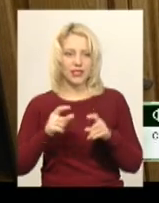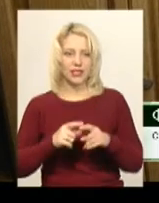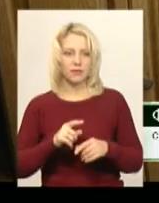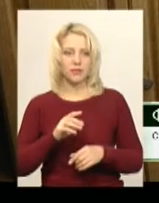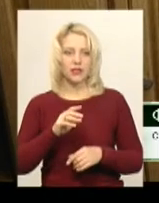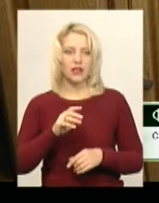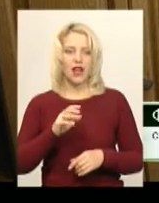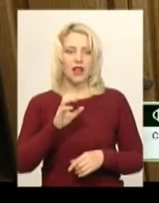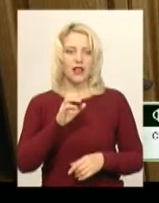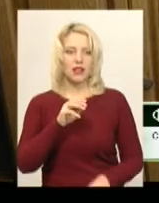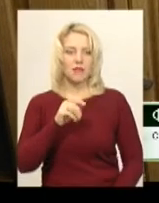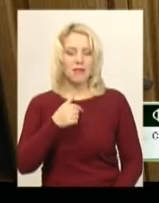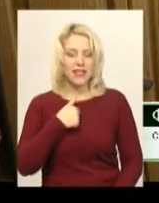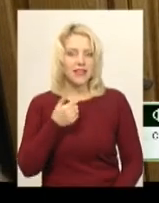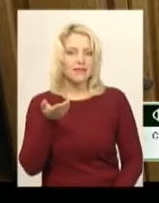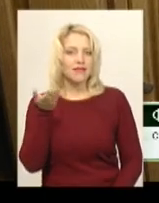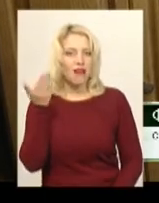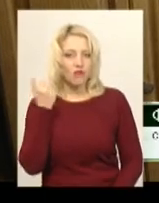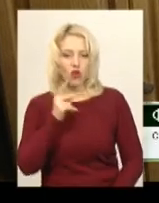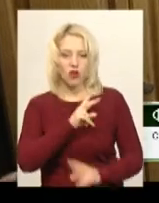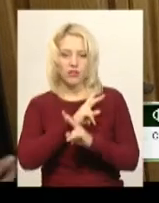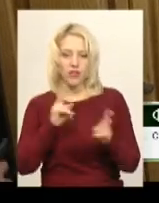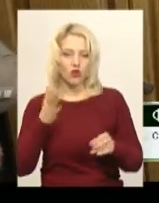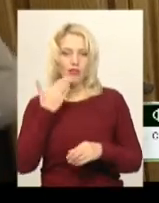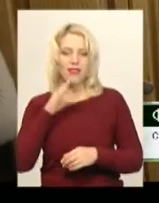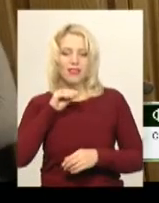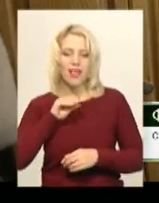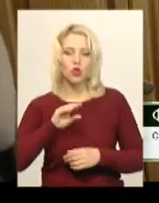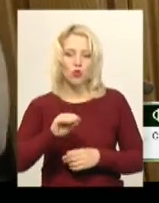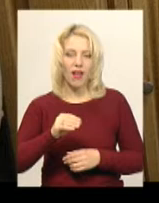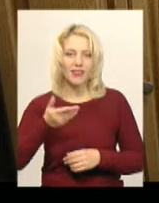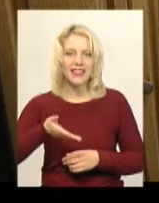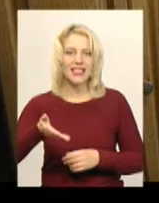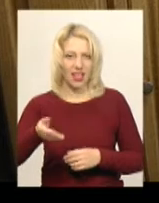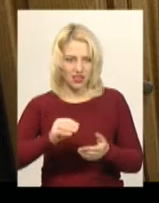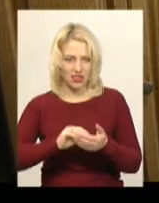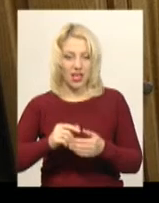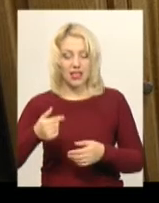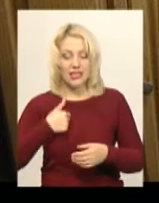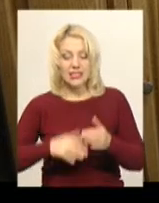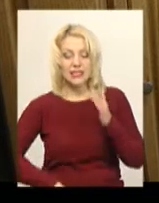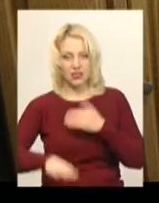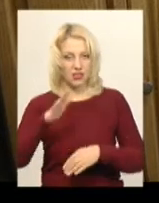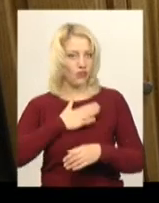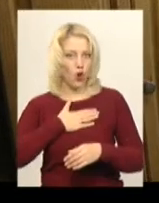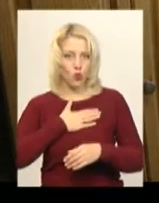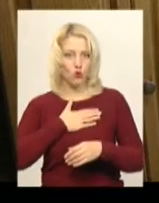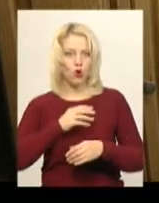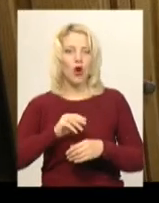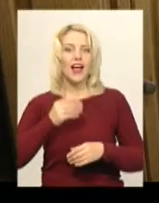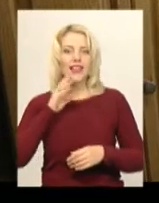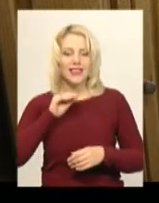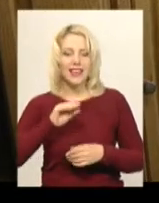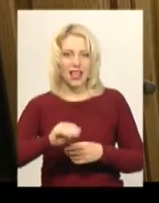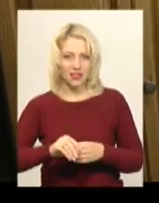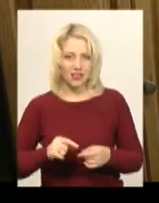давно ніхто не диктував диктант. Я з дитинства люблю диктанти. Фатіма